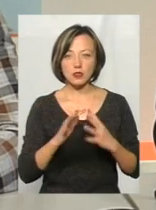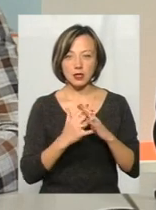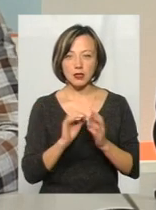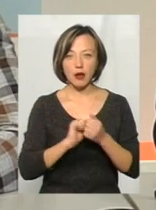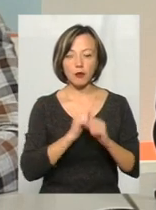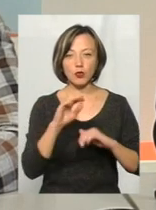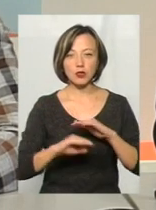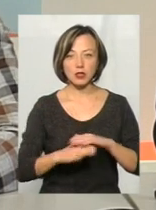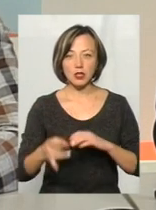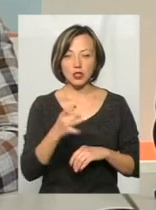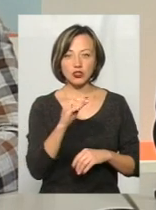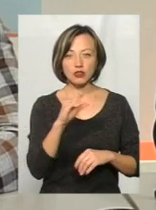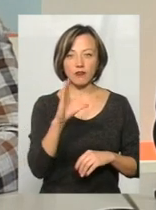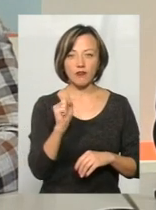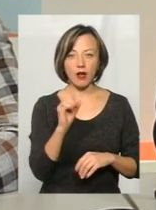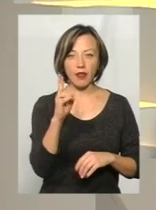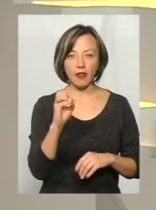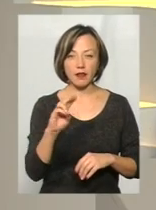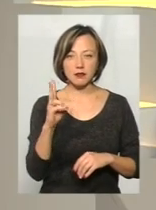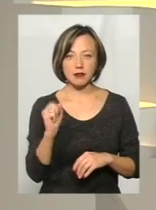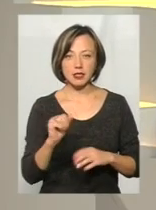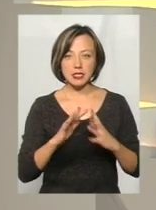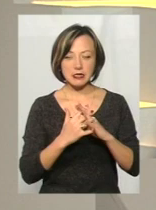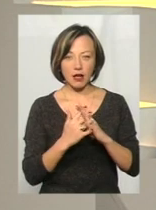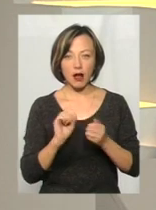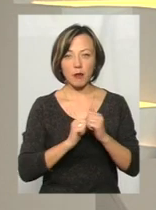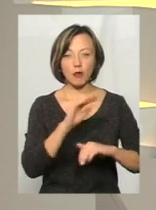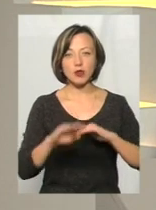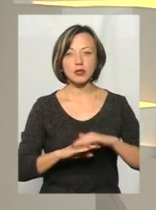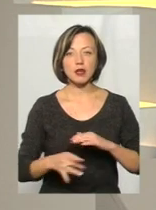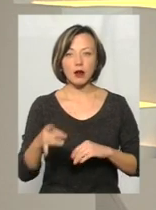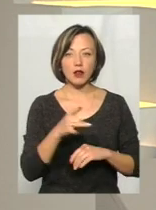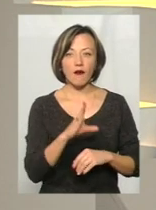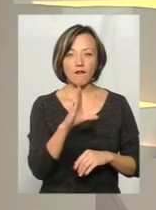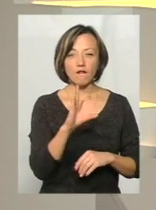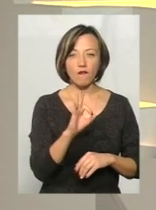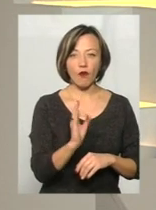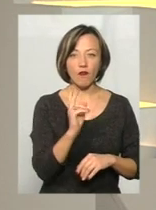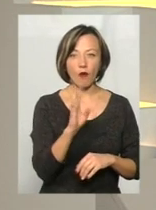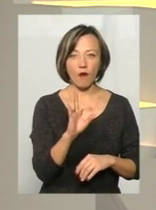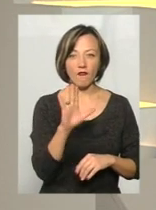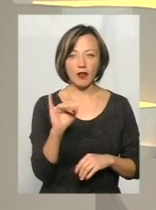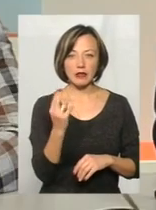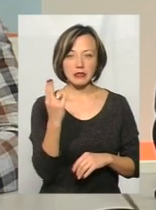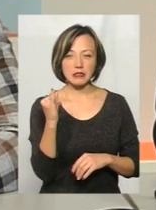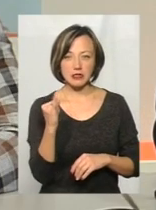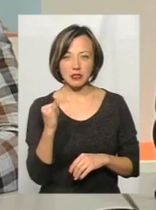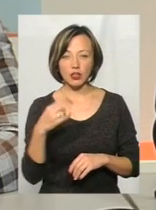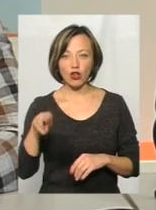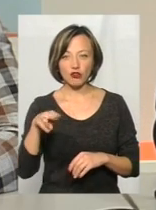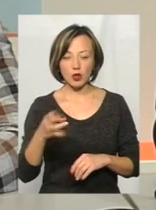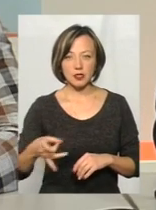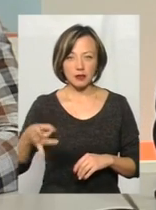Кам'янець-Подільський район, Жванецька сільська – це Кам'янець-Подільський район, Вовкованецька селищна – це в нас